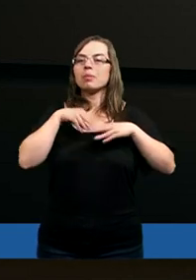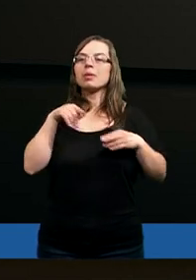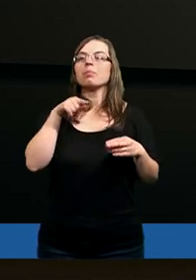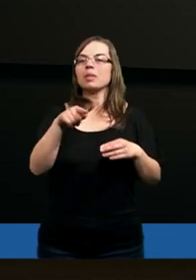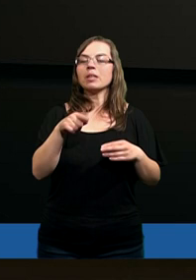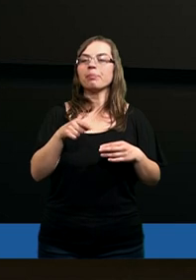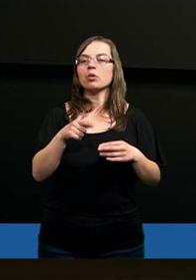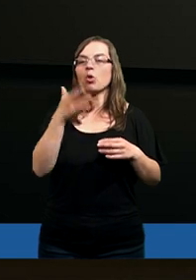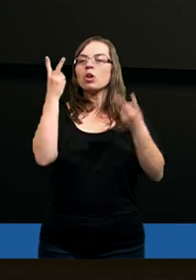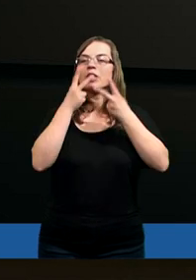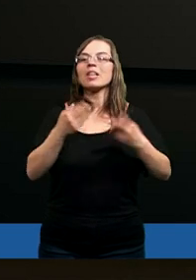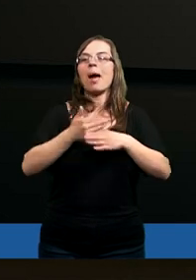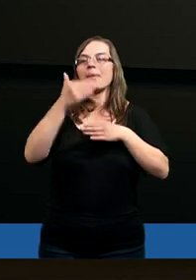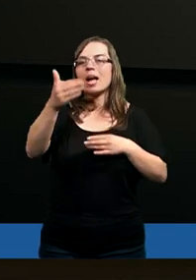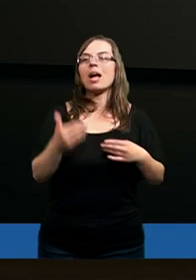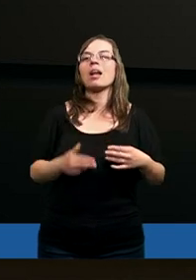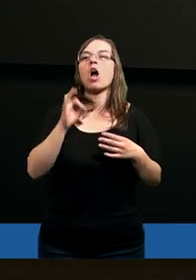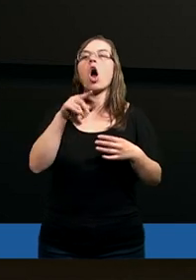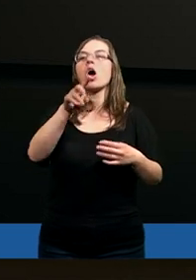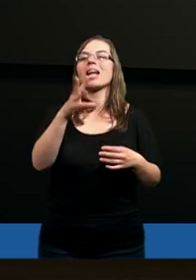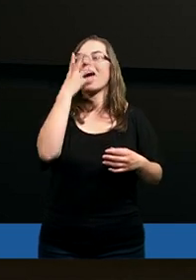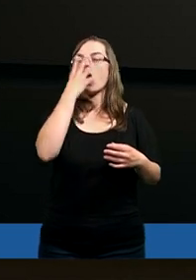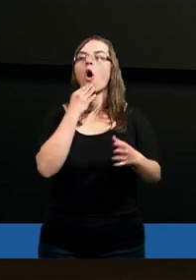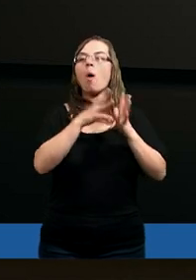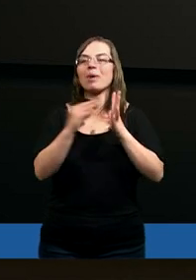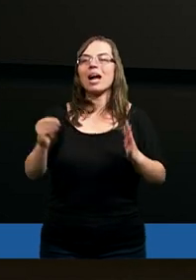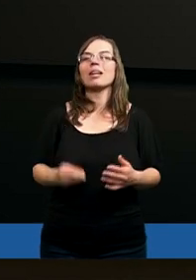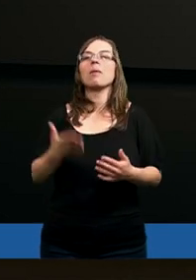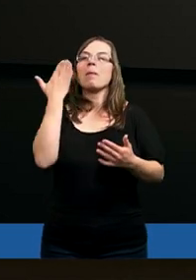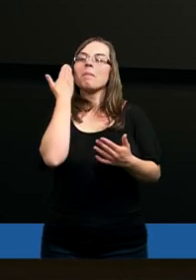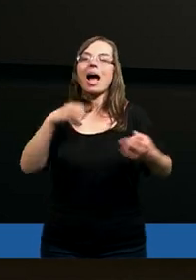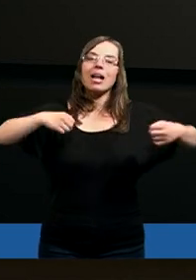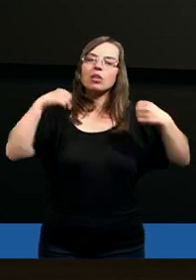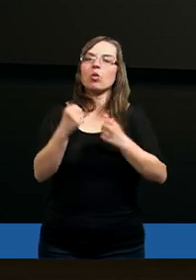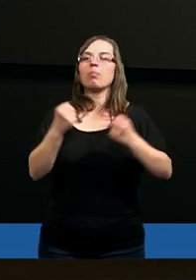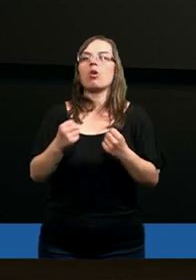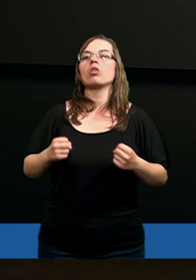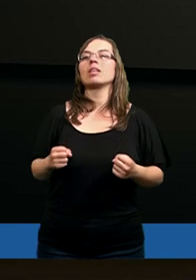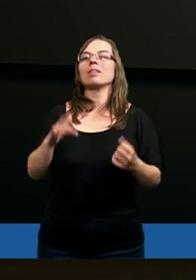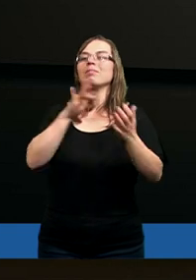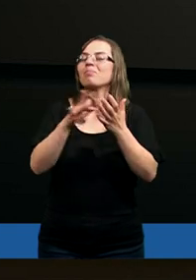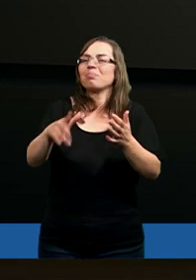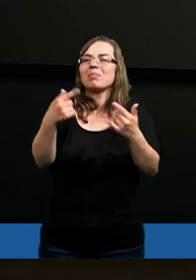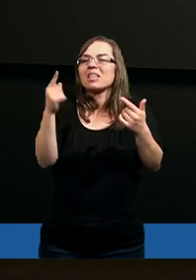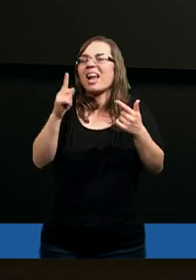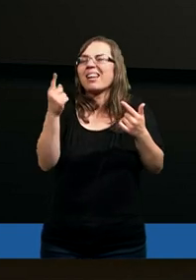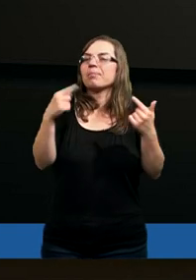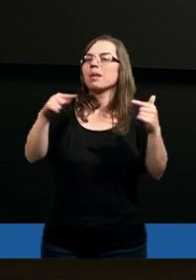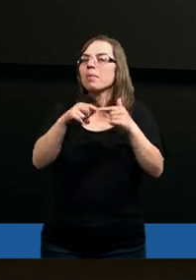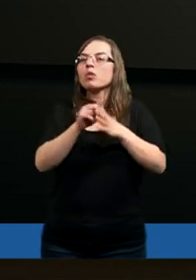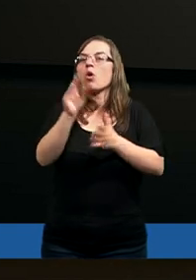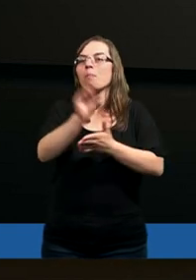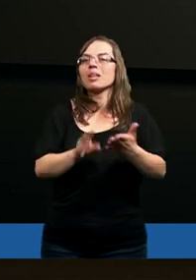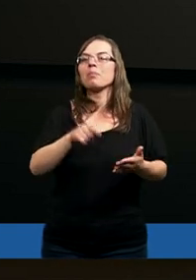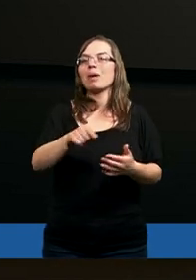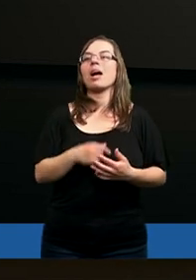tym liście też czytamy o... To są takie obrazy nawet już bardzo mocne, aż wręcz nie pasują do pisma,